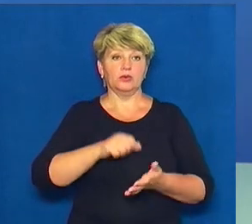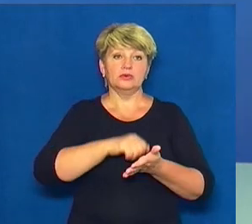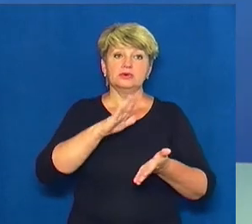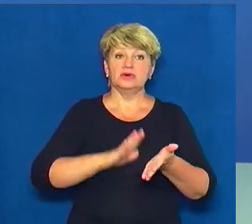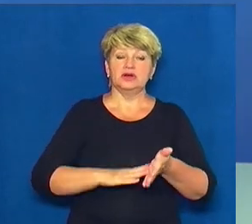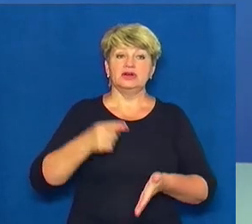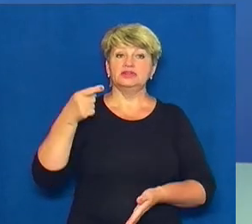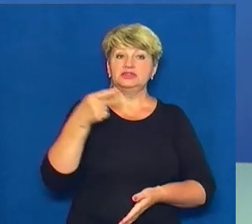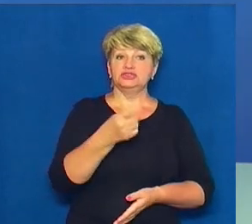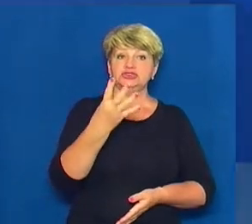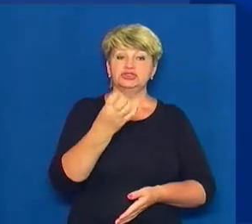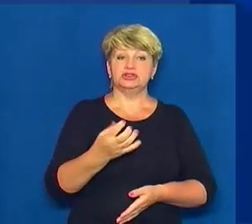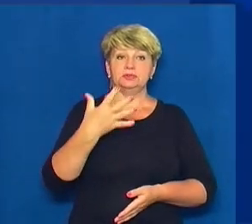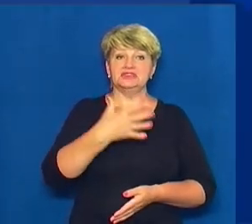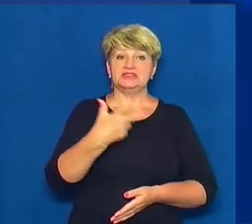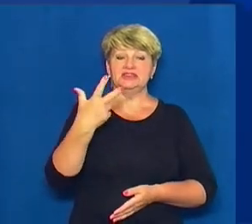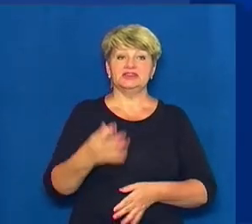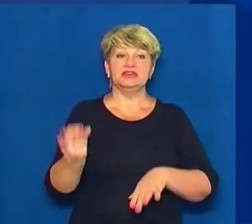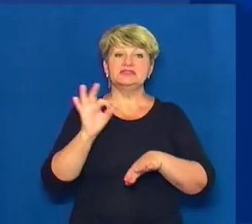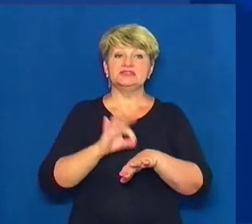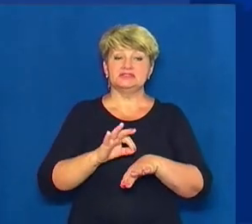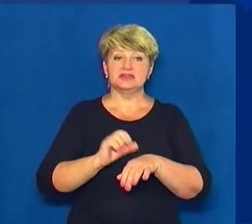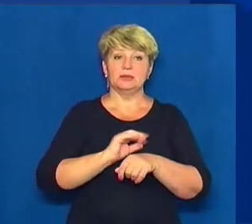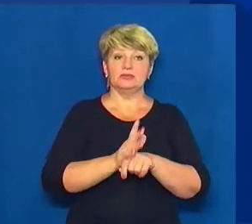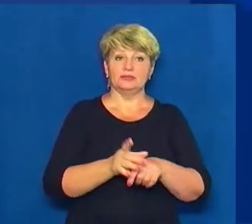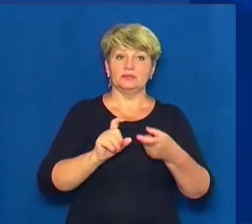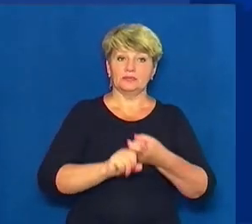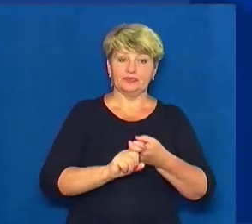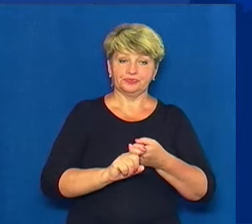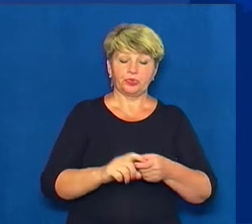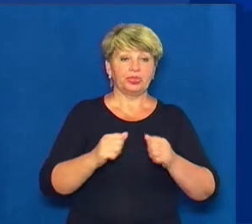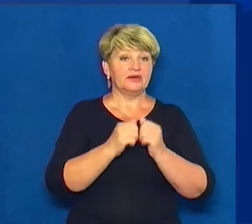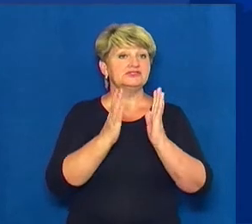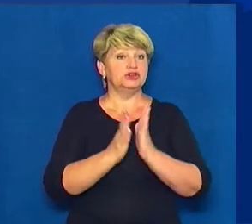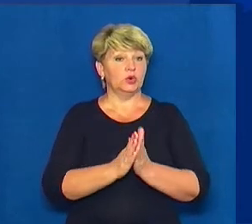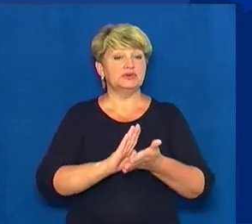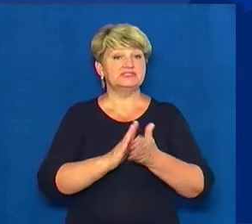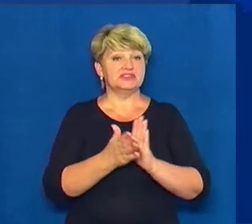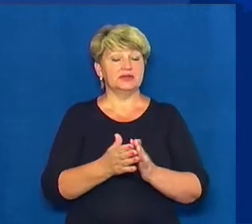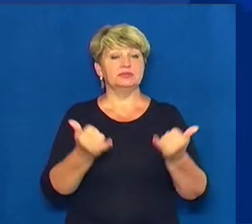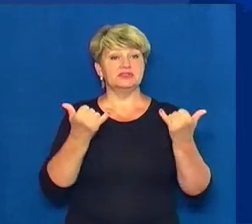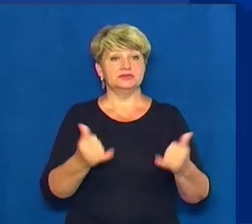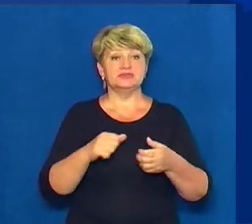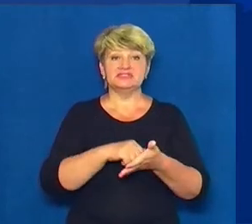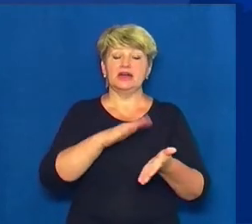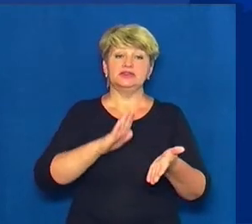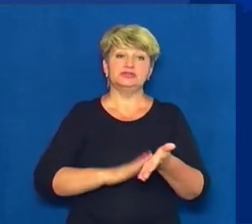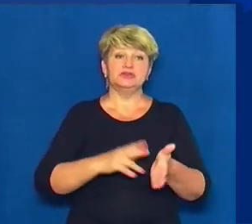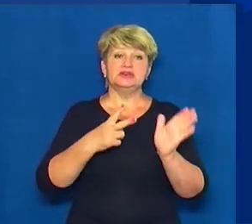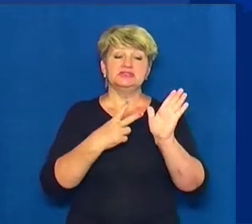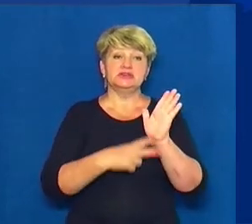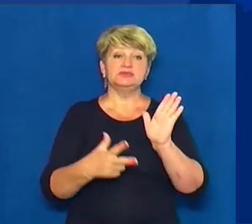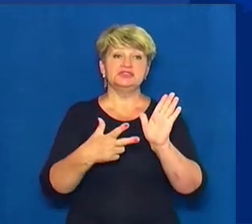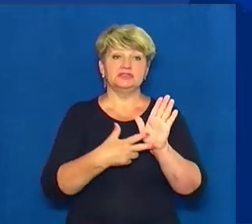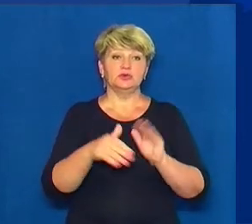1453 випадки COVID-19. Усього станом на 7 серпня зареєстровано 78